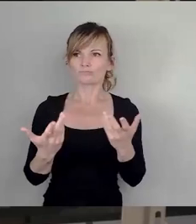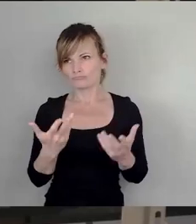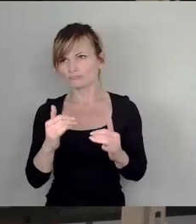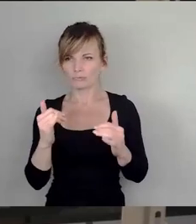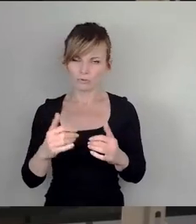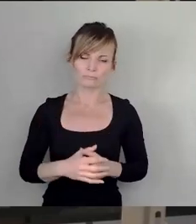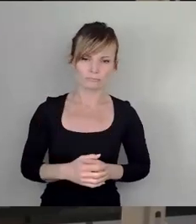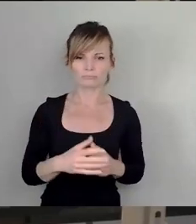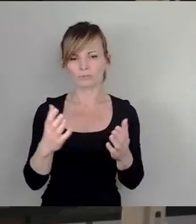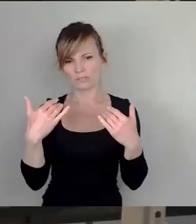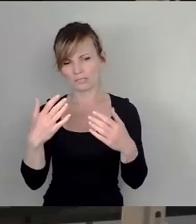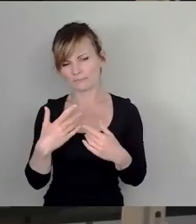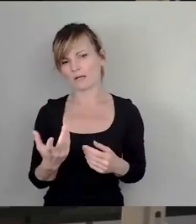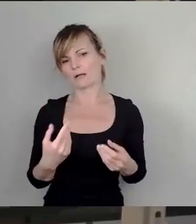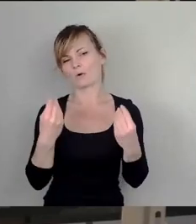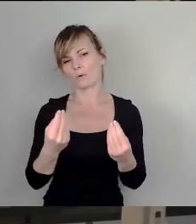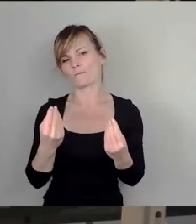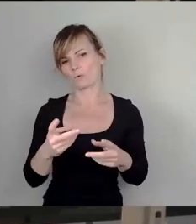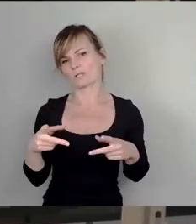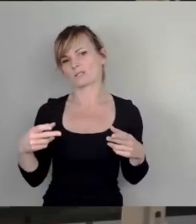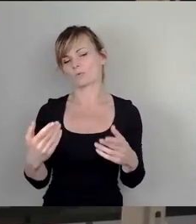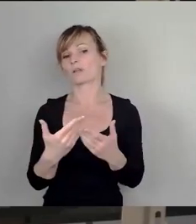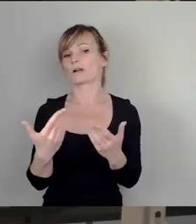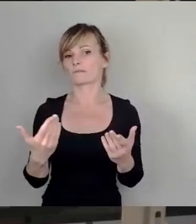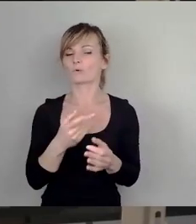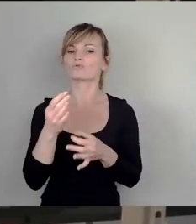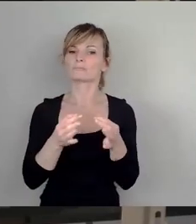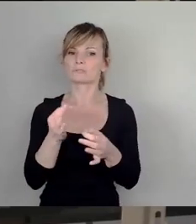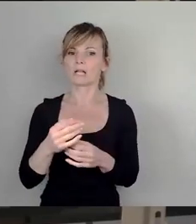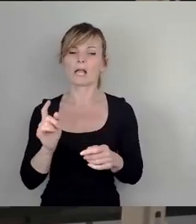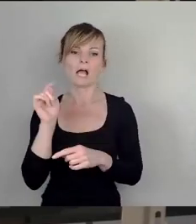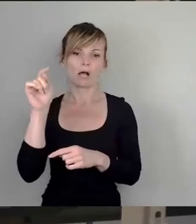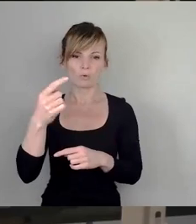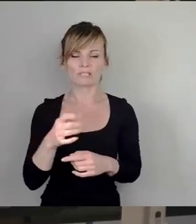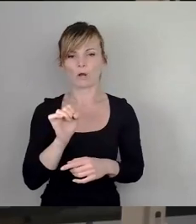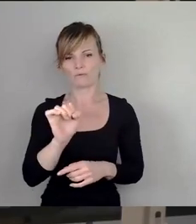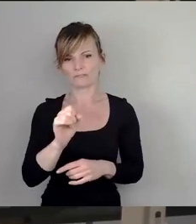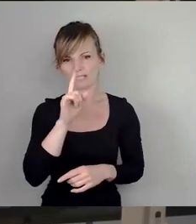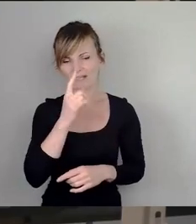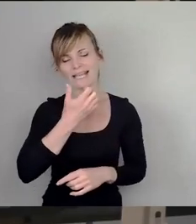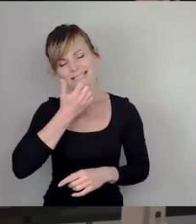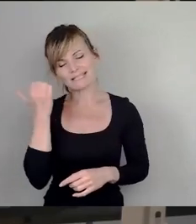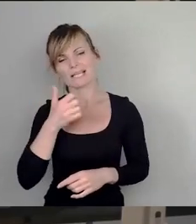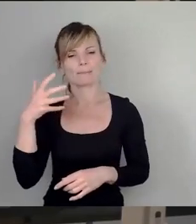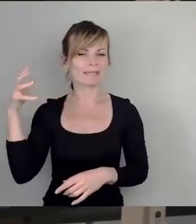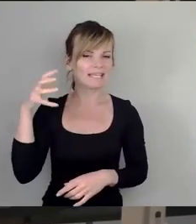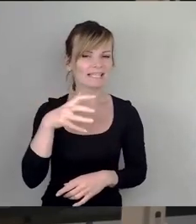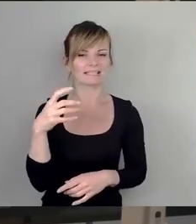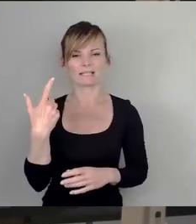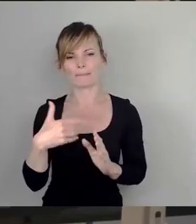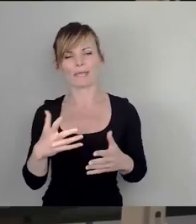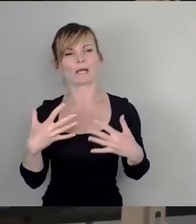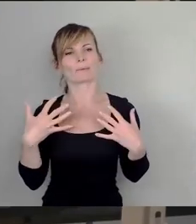Klimakomfortzonen sollen insbesondere den Außenaufenthalt bei extremen Hitzewetterlagen erträglich machen,